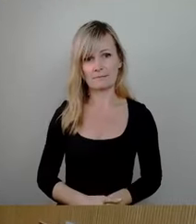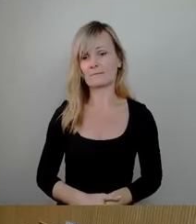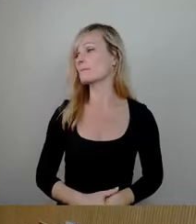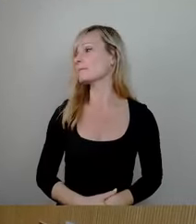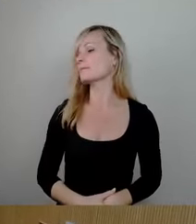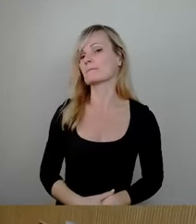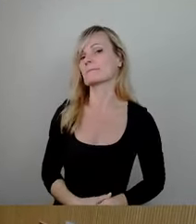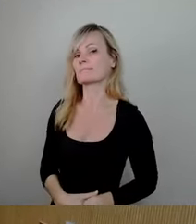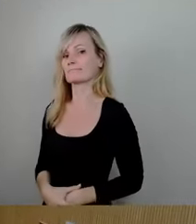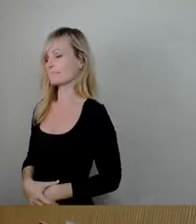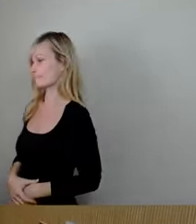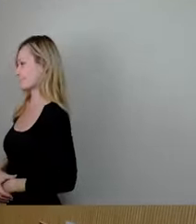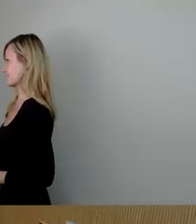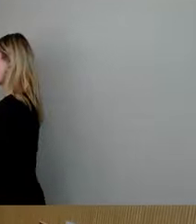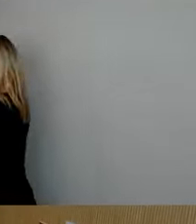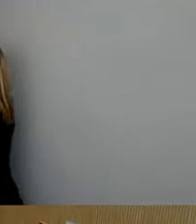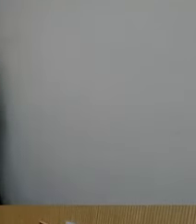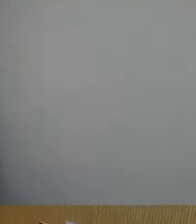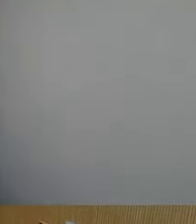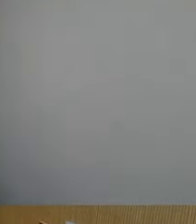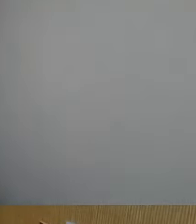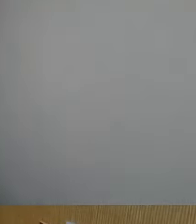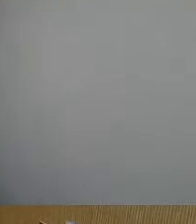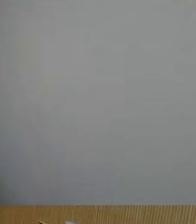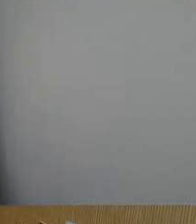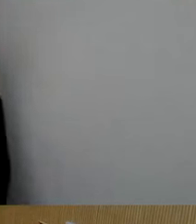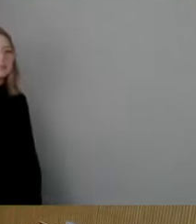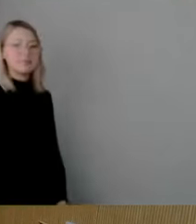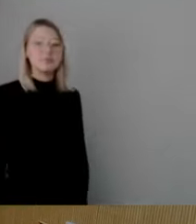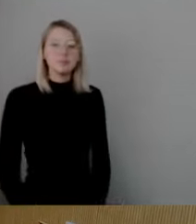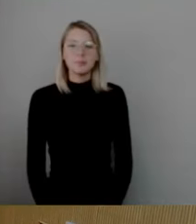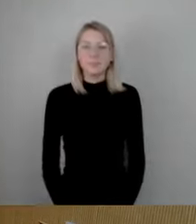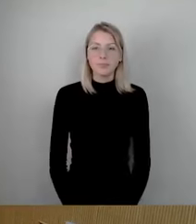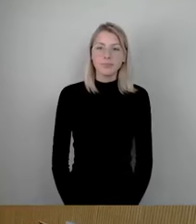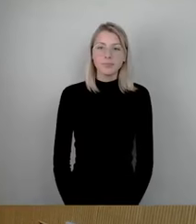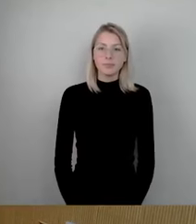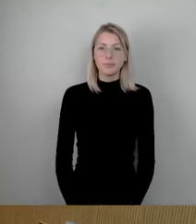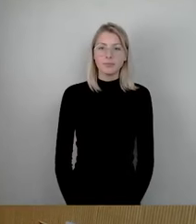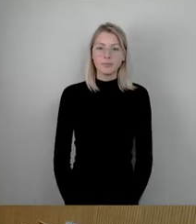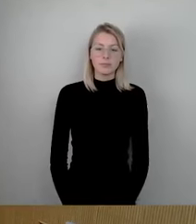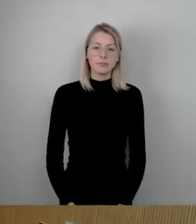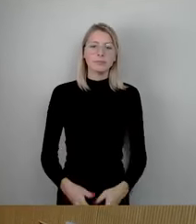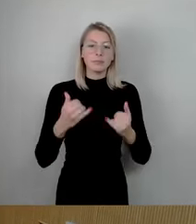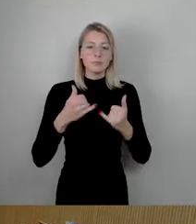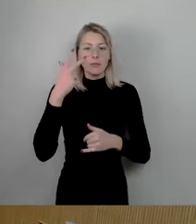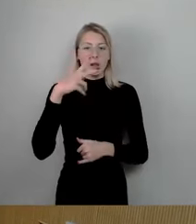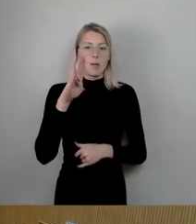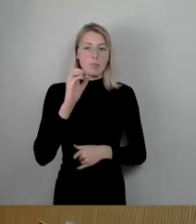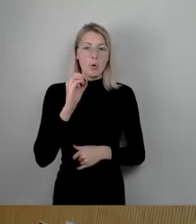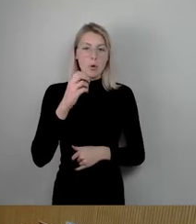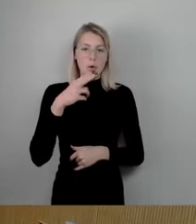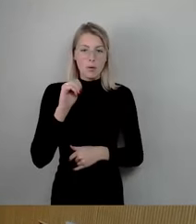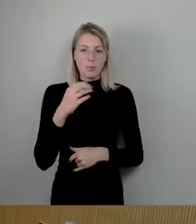So, jetzt haben wir den Herrn Böhm. dann haben wir das. Ich würde das mal von hier versuchen.